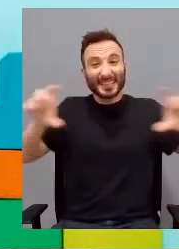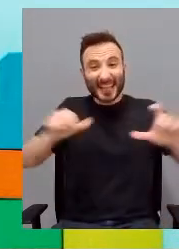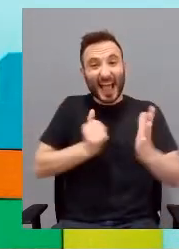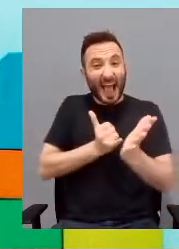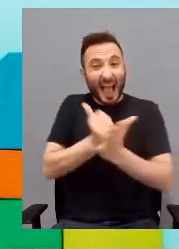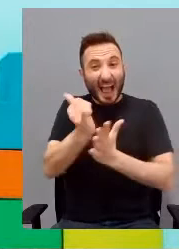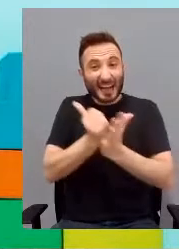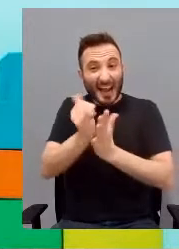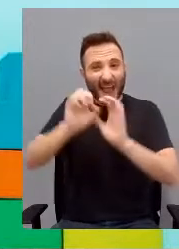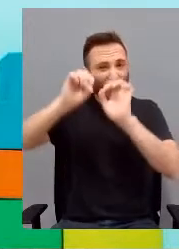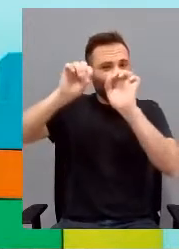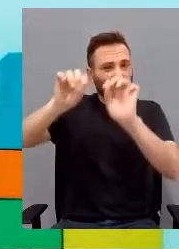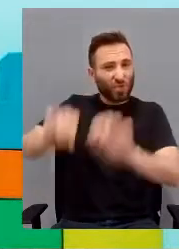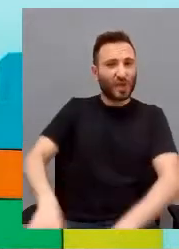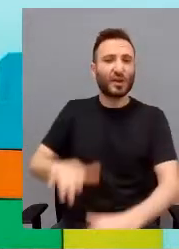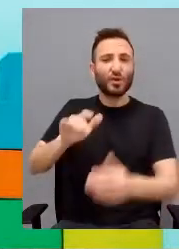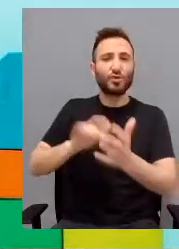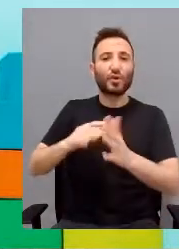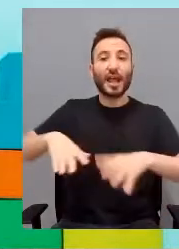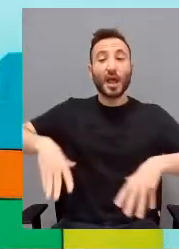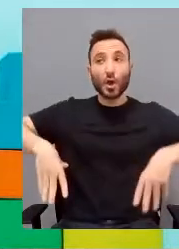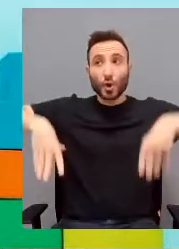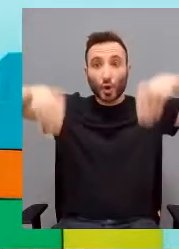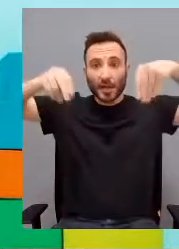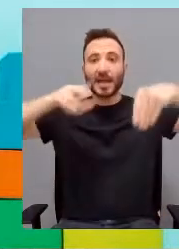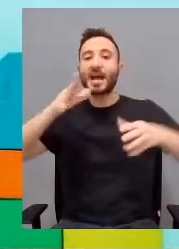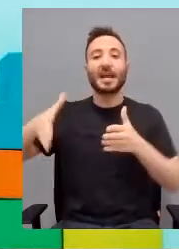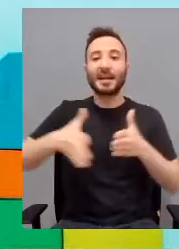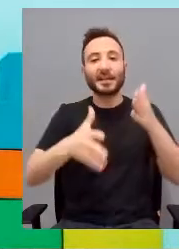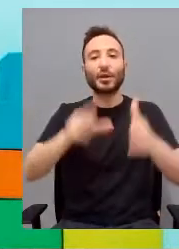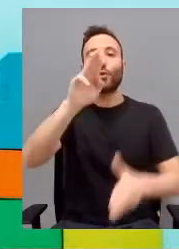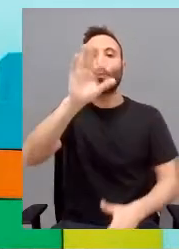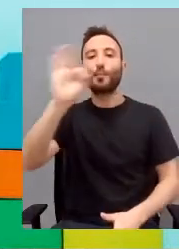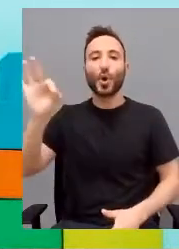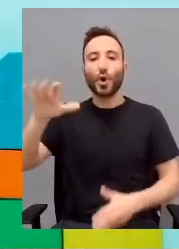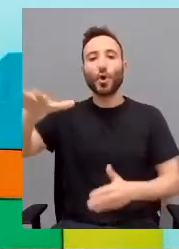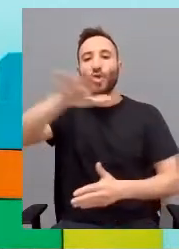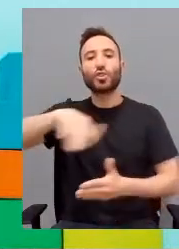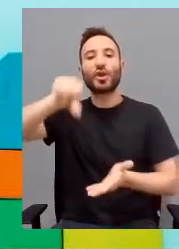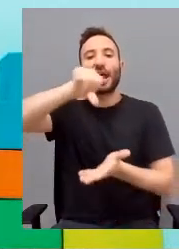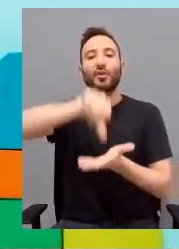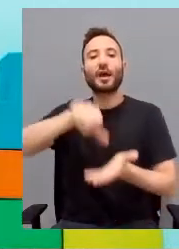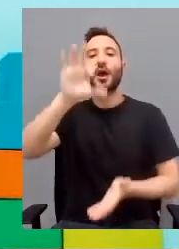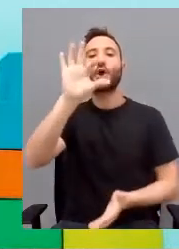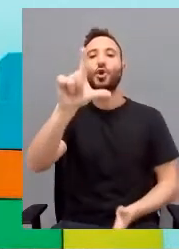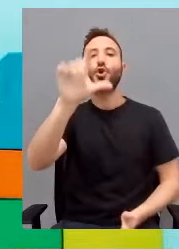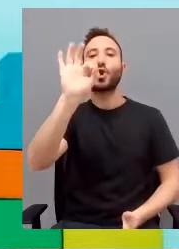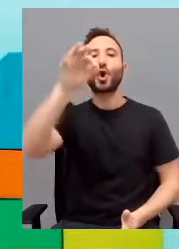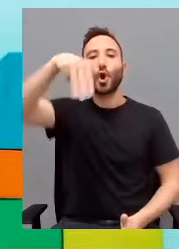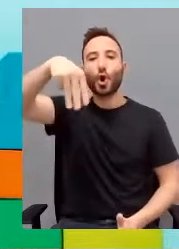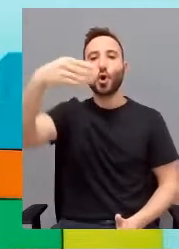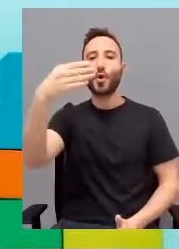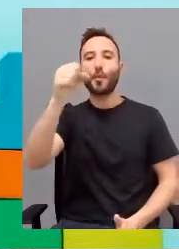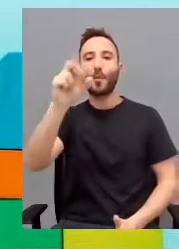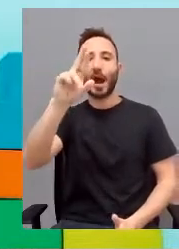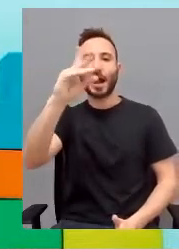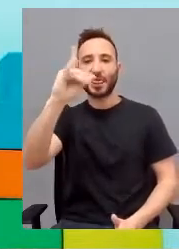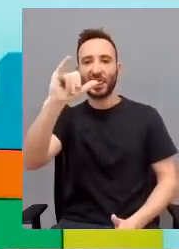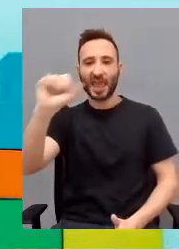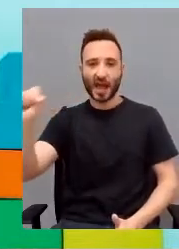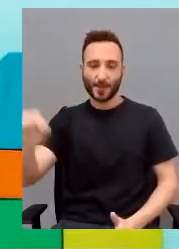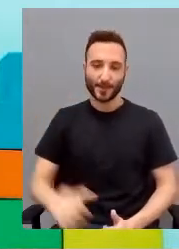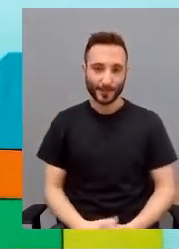smassaglia del rio Po e la provincia di Pavia e Lombardia. Oggi Cascina Rossago si